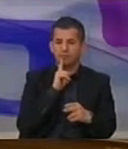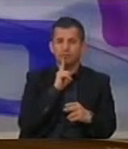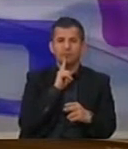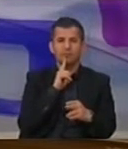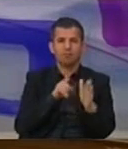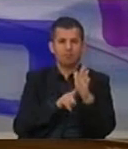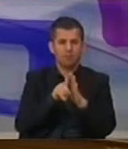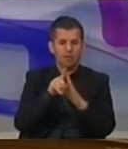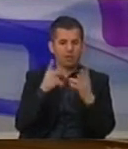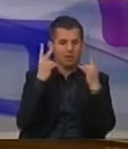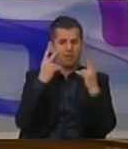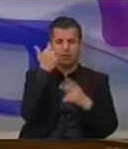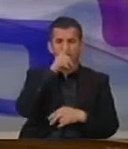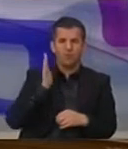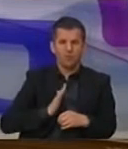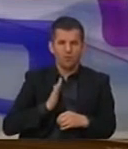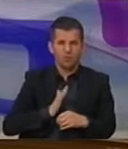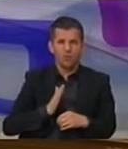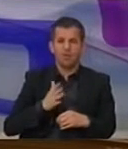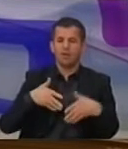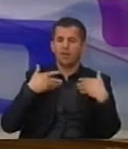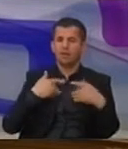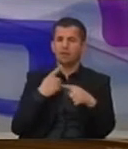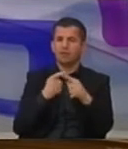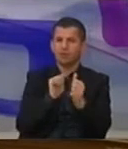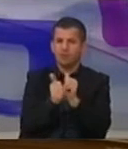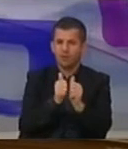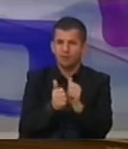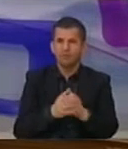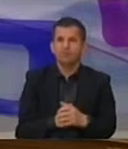programit qeverisë për kulturën, rininë dhe sportin dhe me që